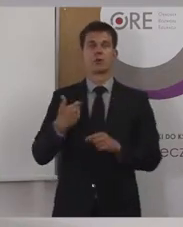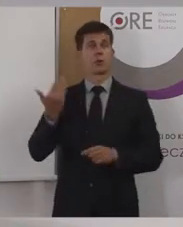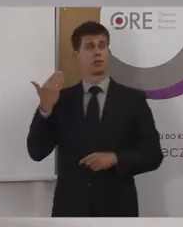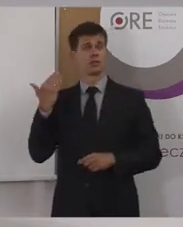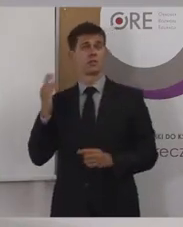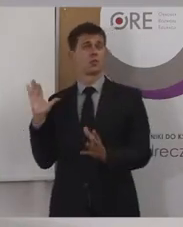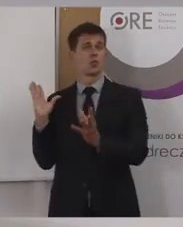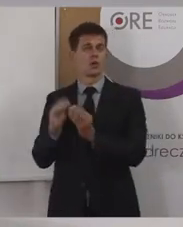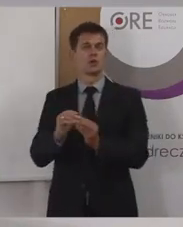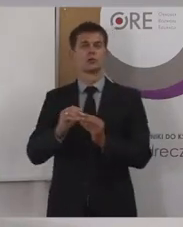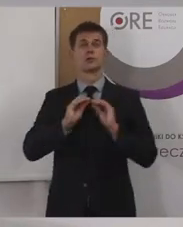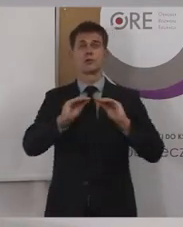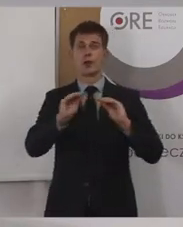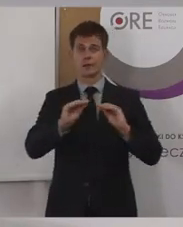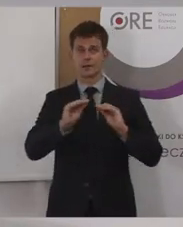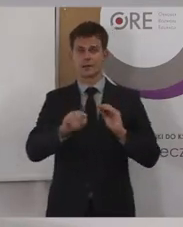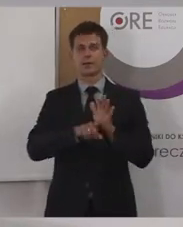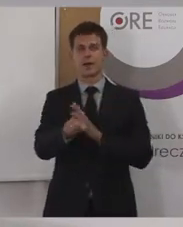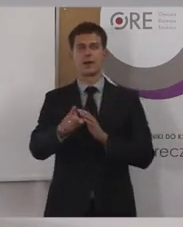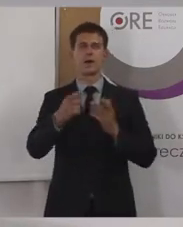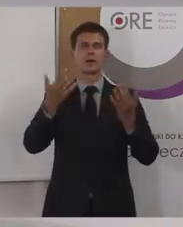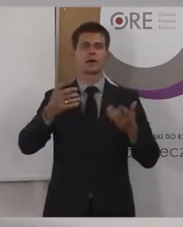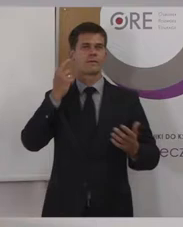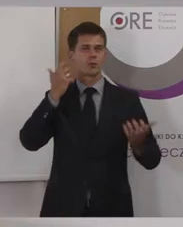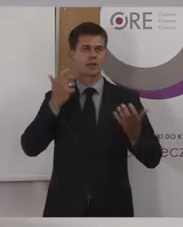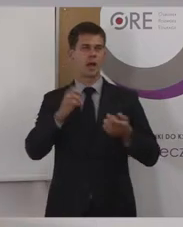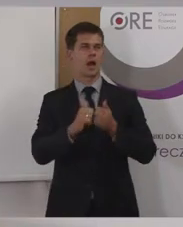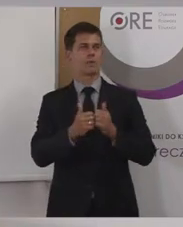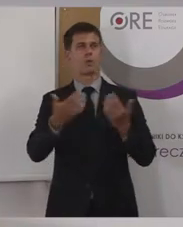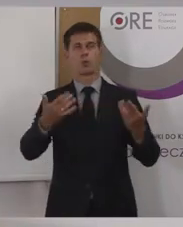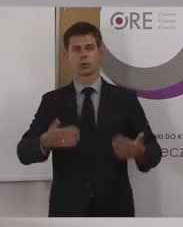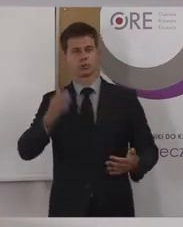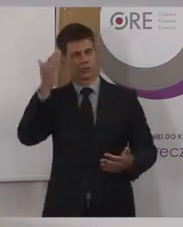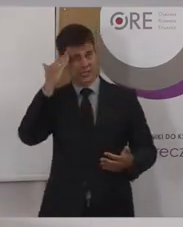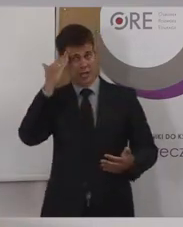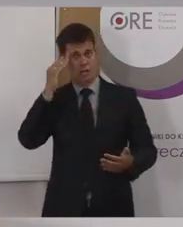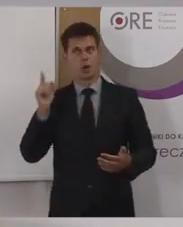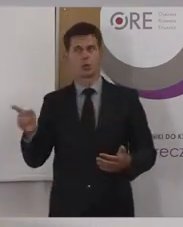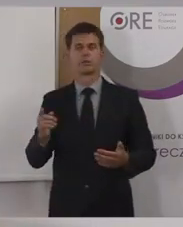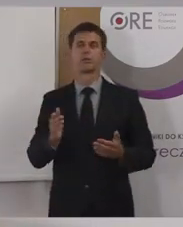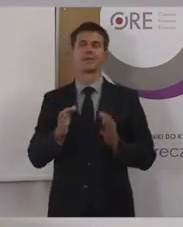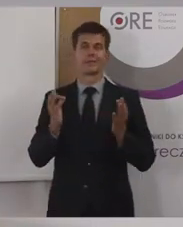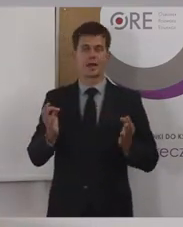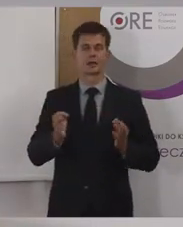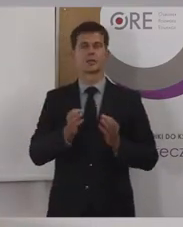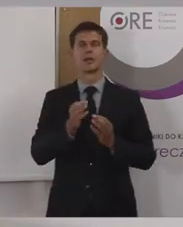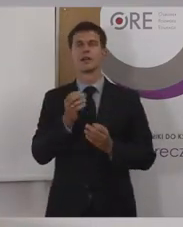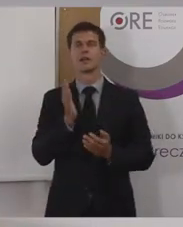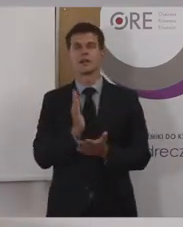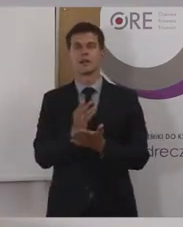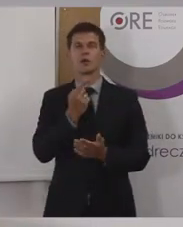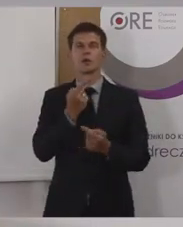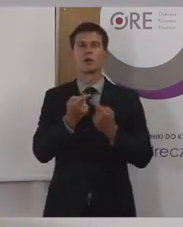do autorów treści, e-podręczników, ja Państwu naprawdę w pigułce,